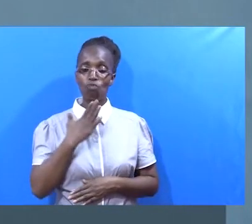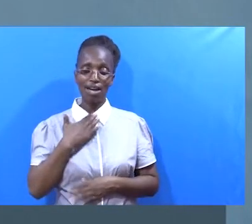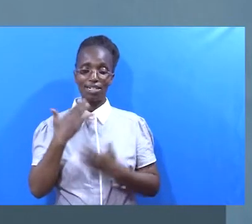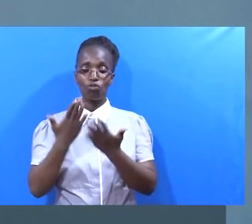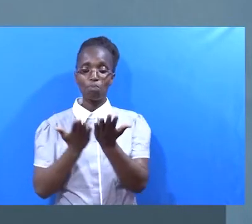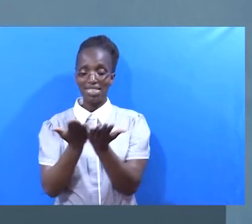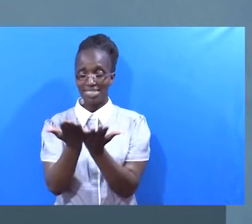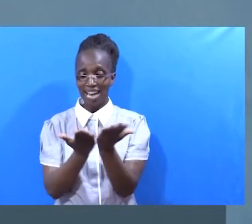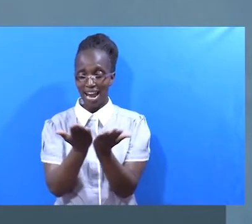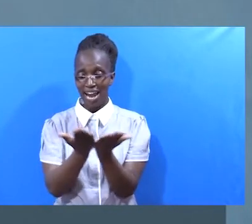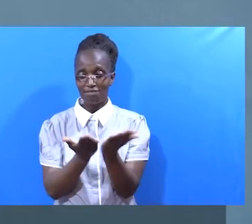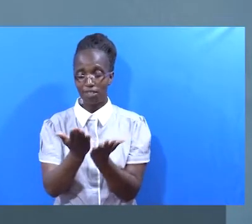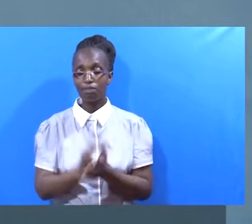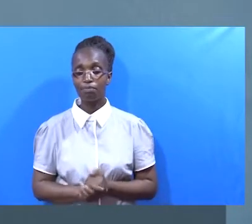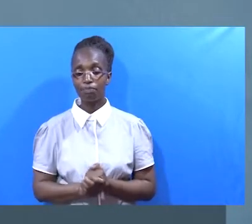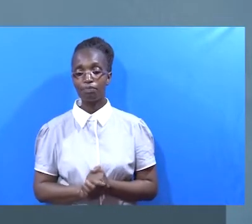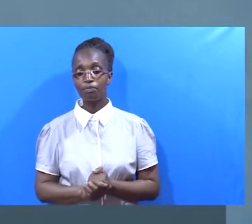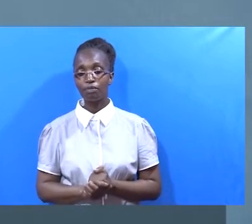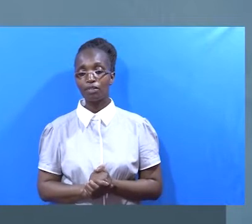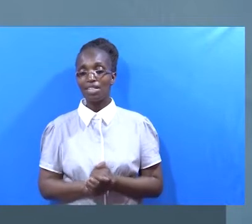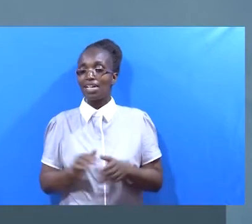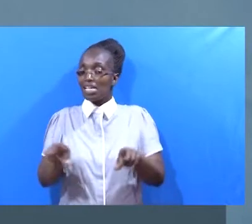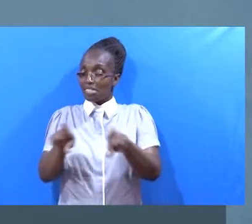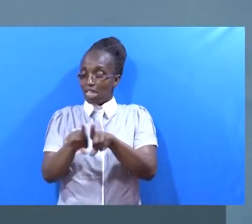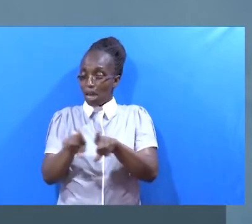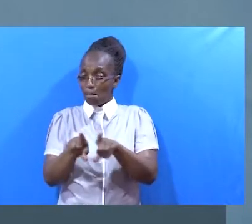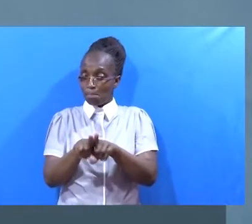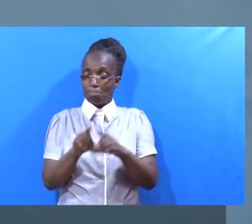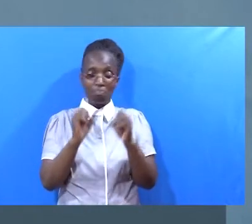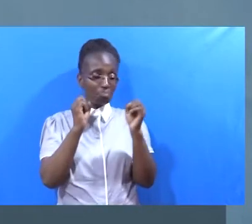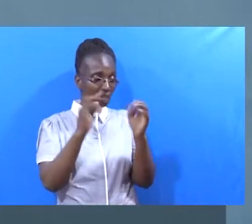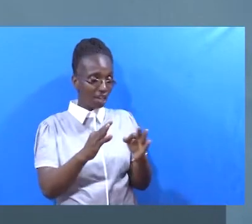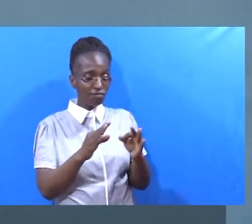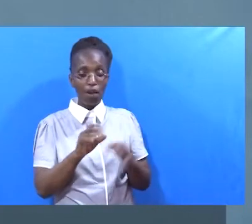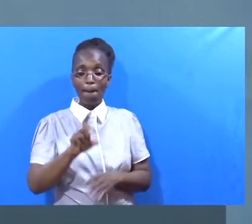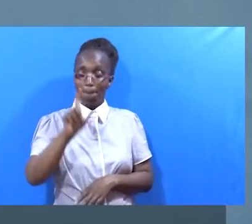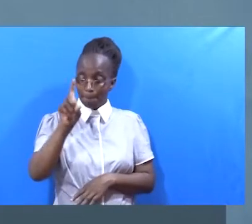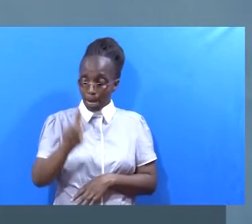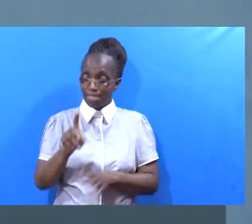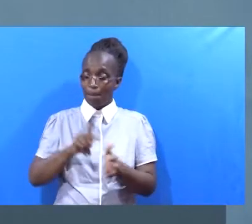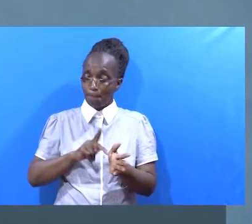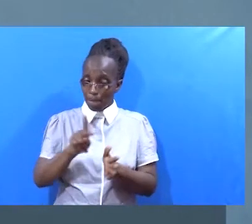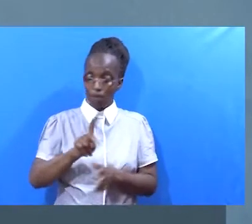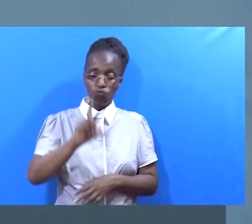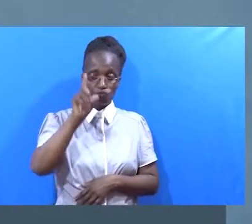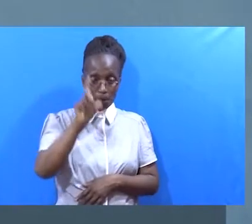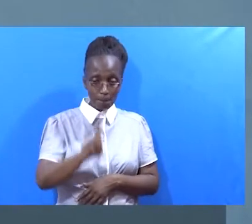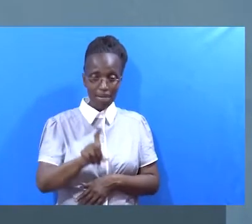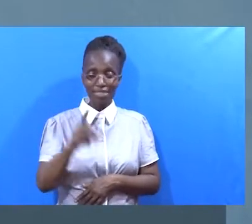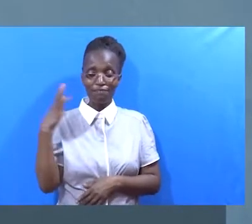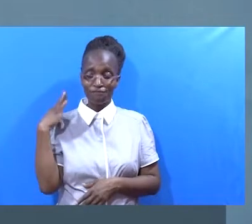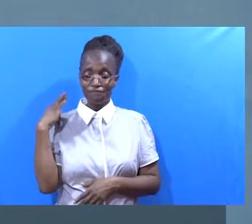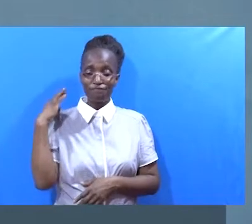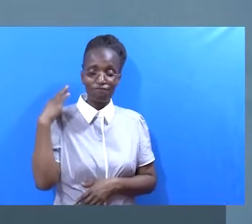Tujitole kutumika Pendo mtazamaji wangu Ata kama itatugarimu nini Tujitole